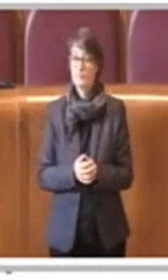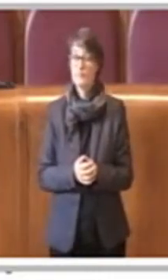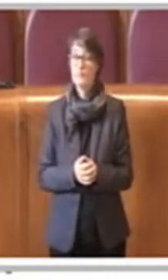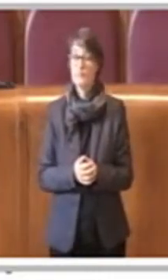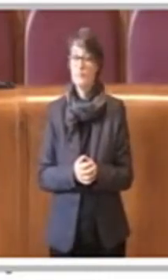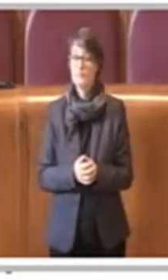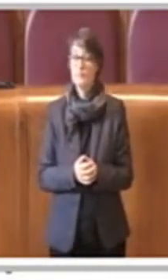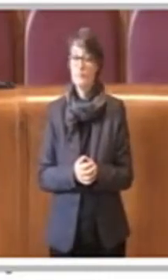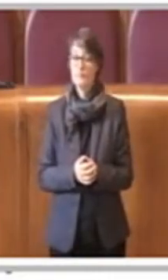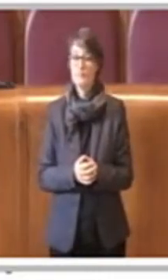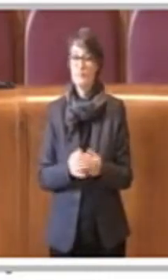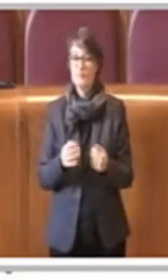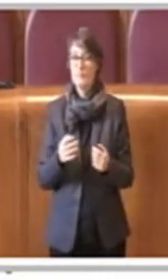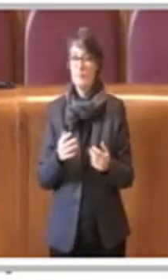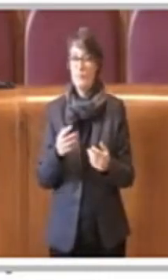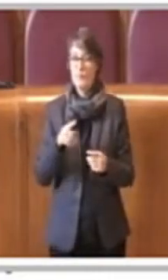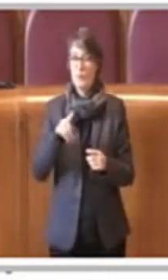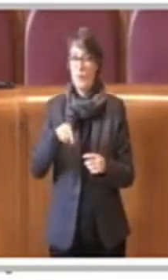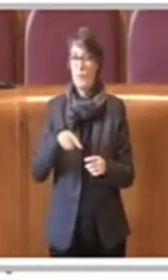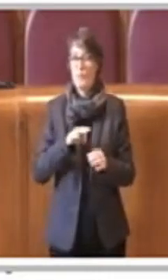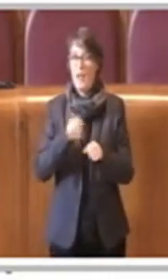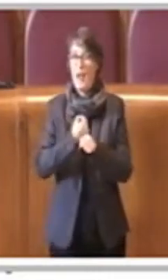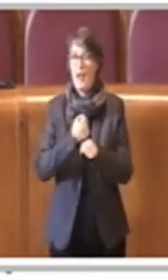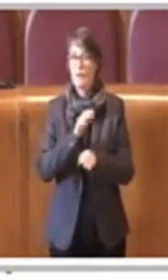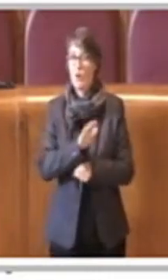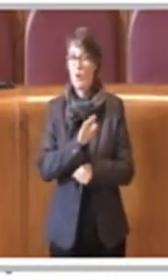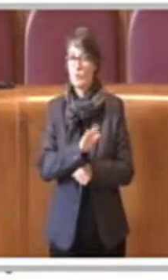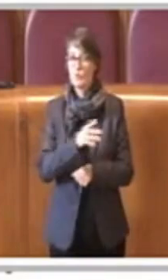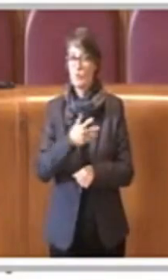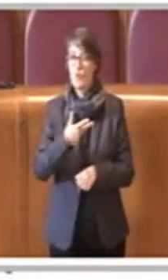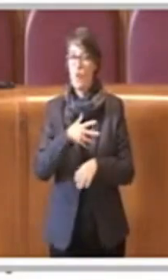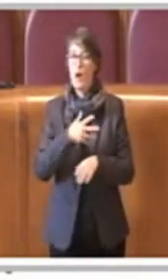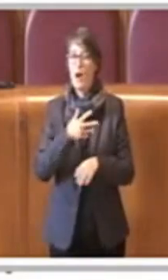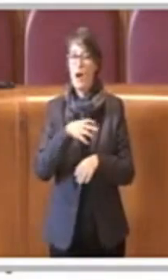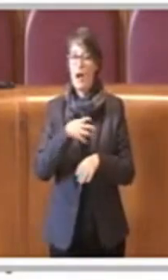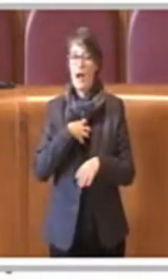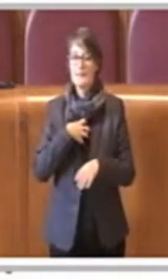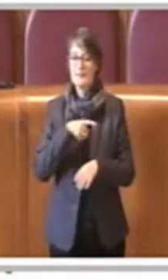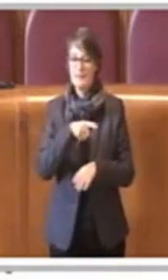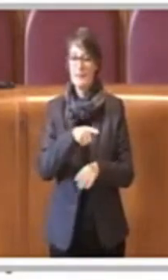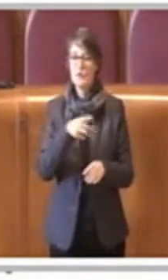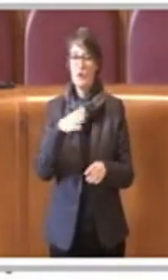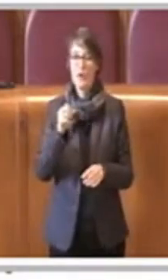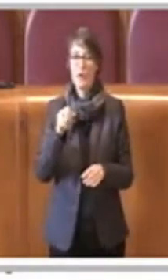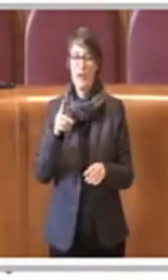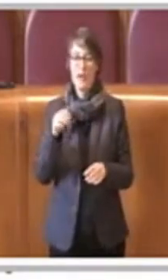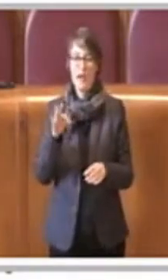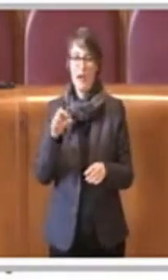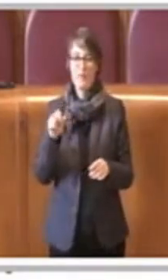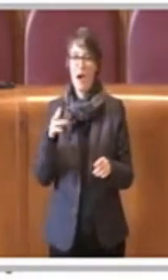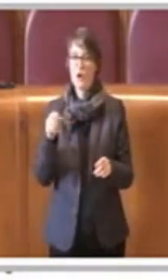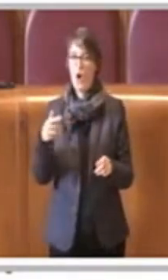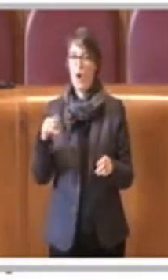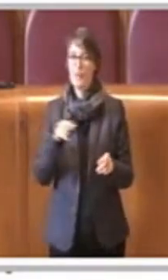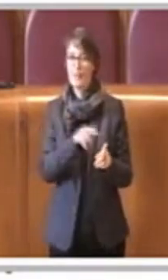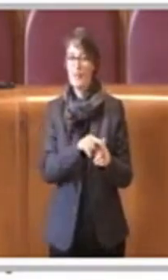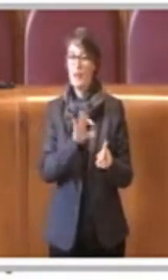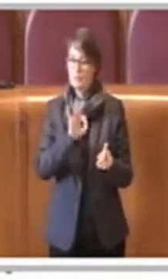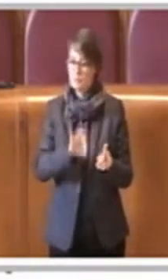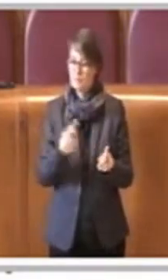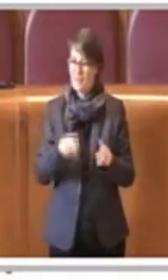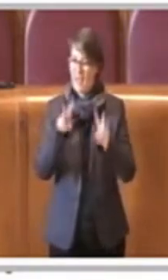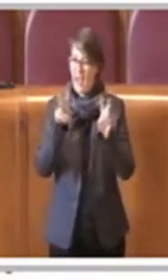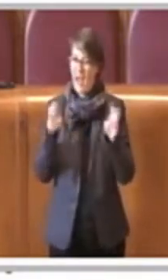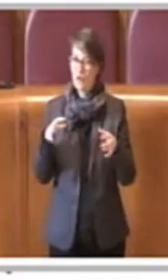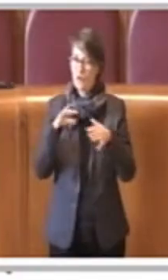Cafarotti sul tema della food policy e ricordo che comunque anche l'assessore